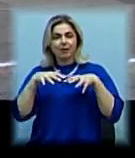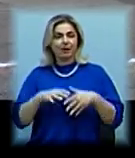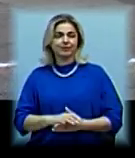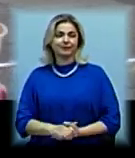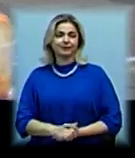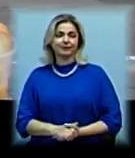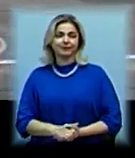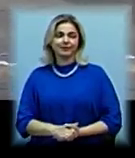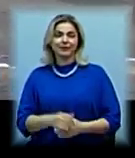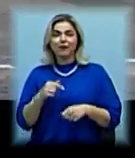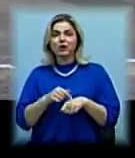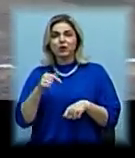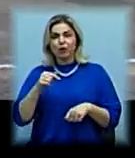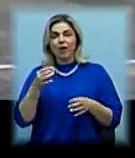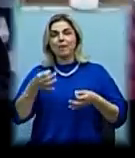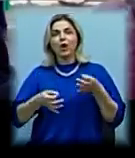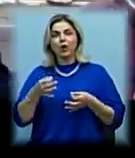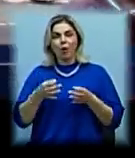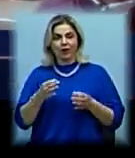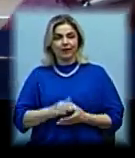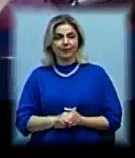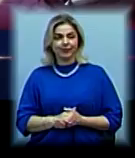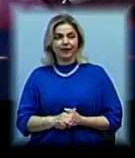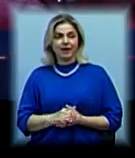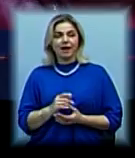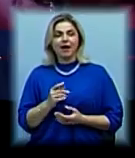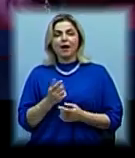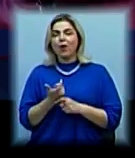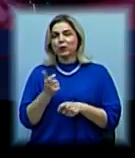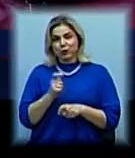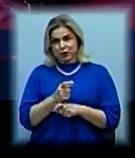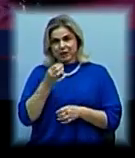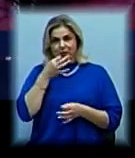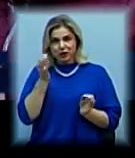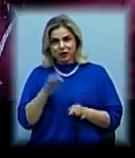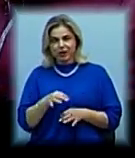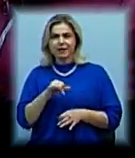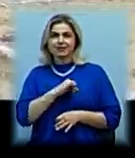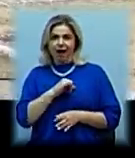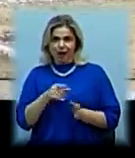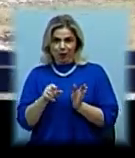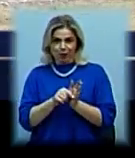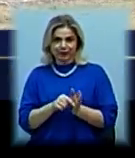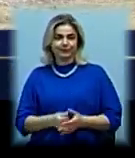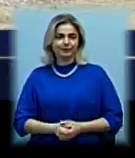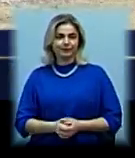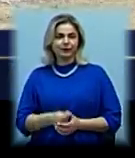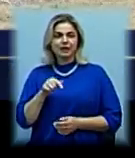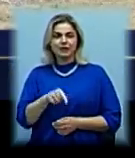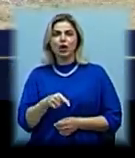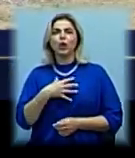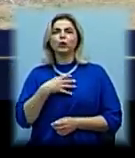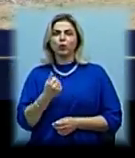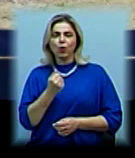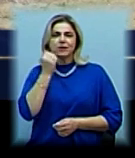відчувається природа. Перший їм, але надзвичайно смачний, ще й з салом. Це дух старовини,